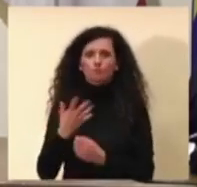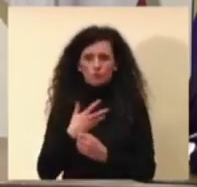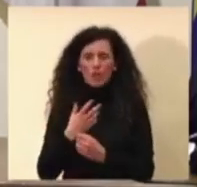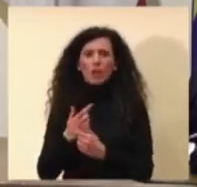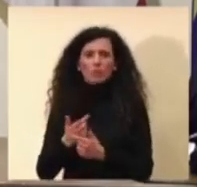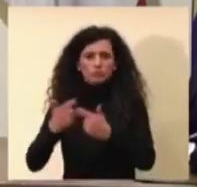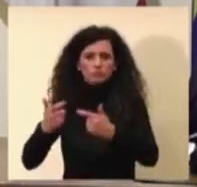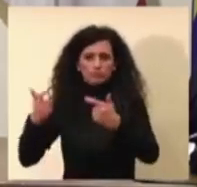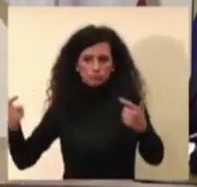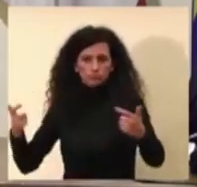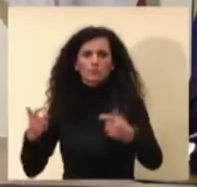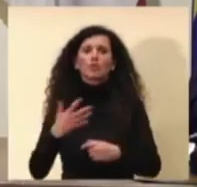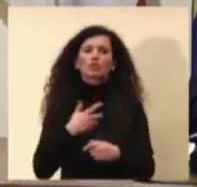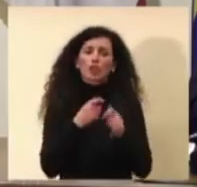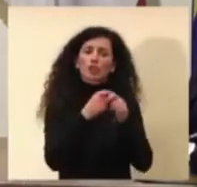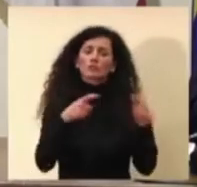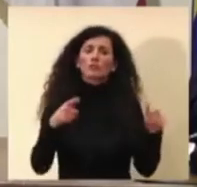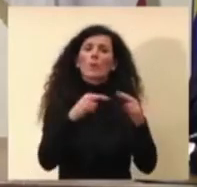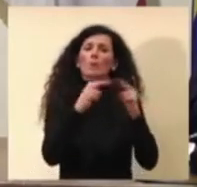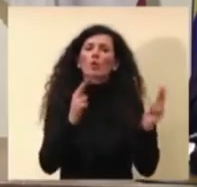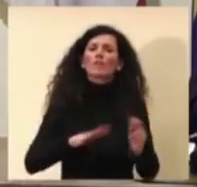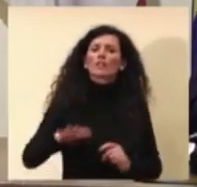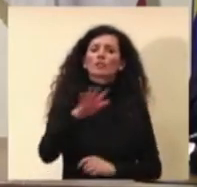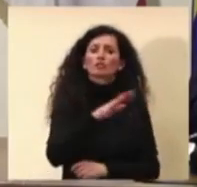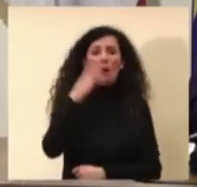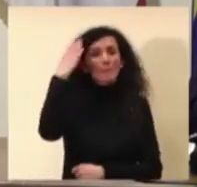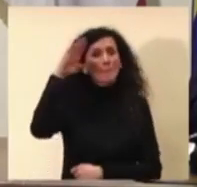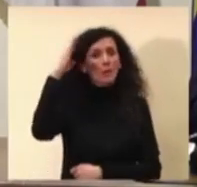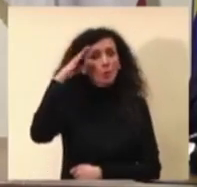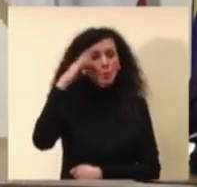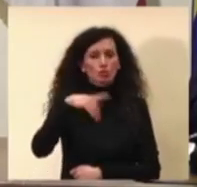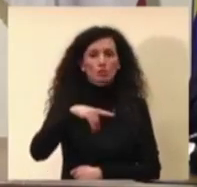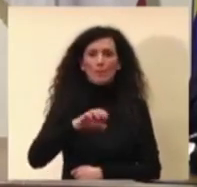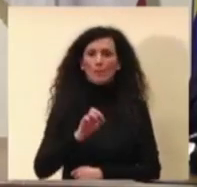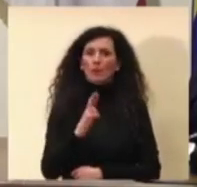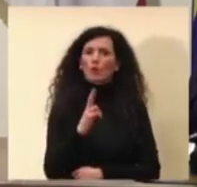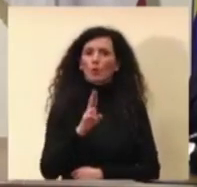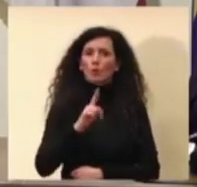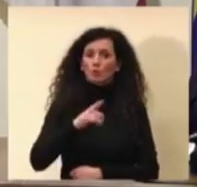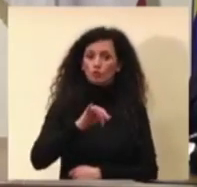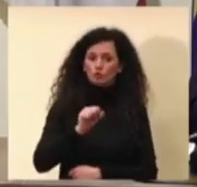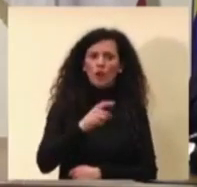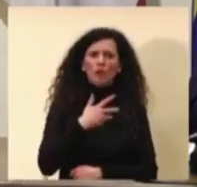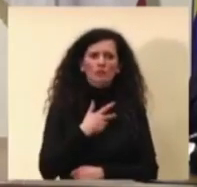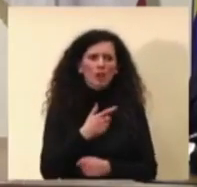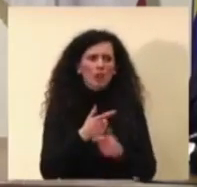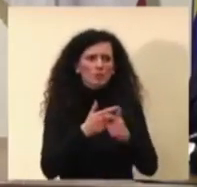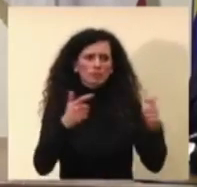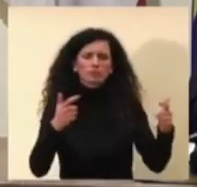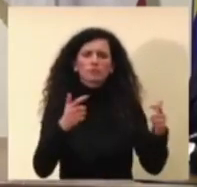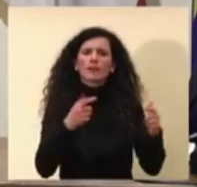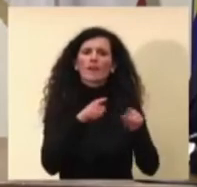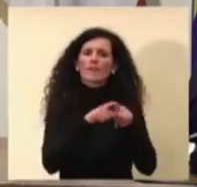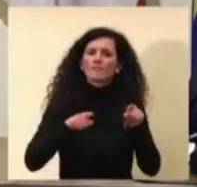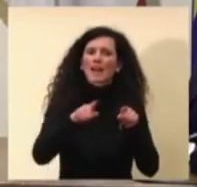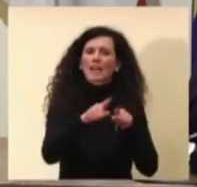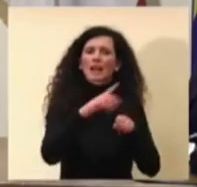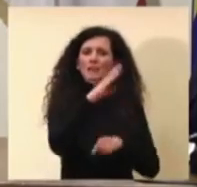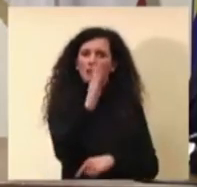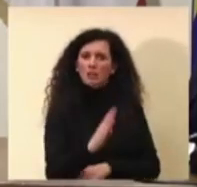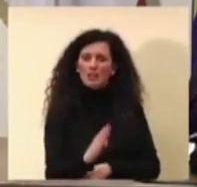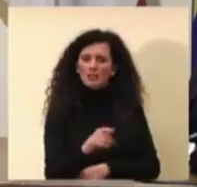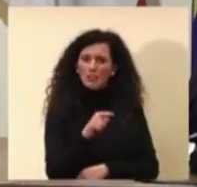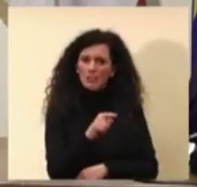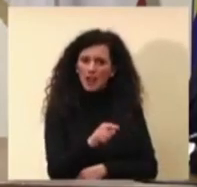di Perugia ad esempio c'è una co-circolazione di variante brasiliane variante inglese è tanto vero che insomma anche la